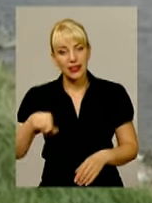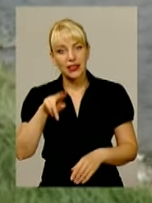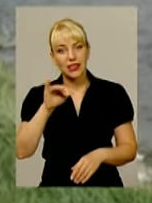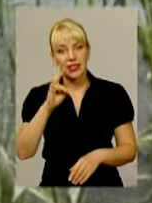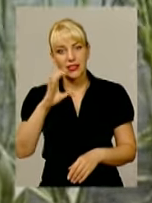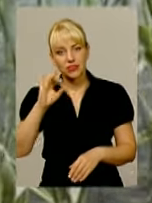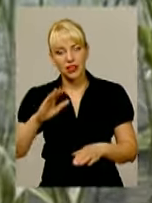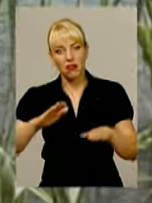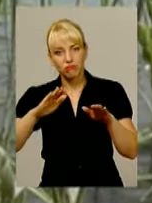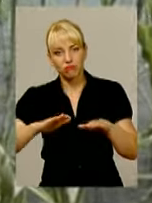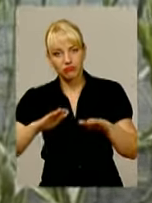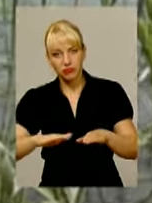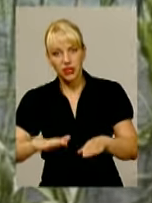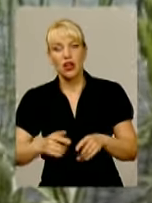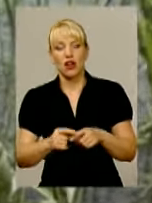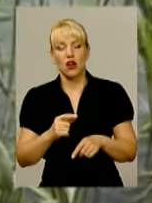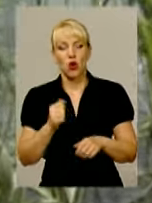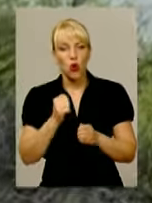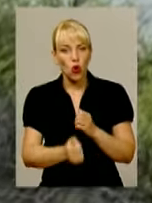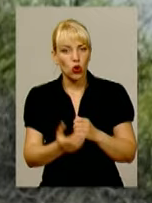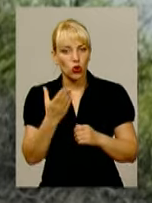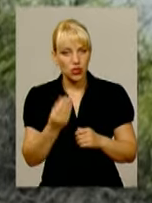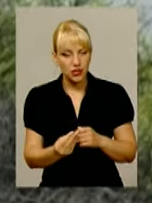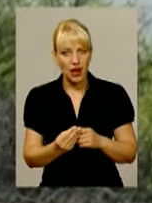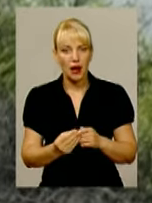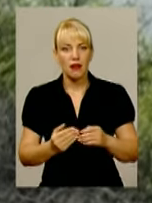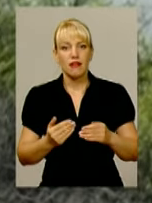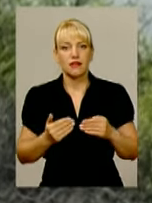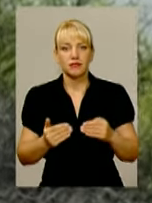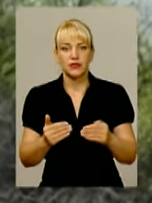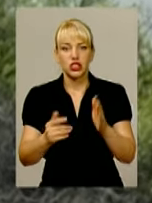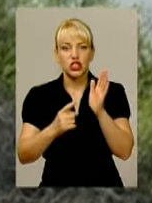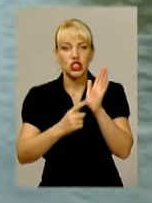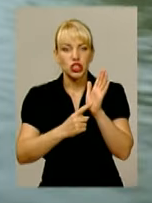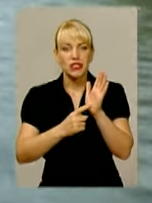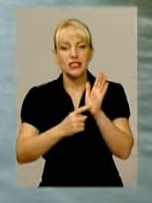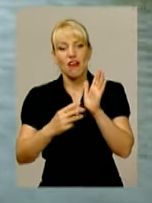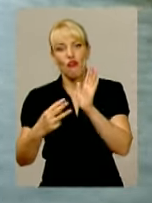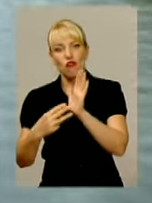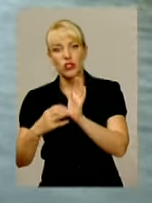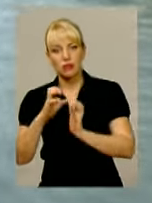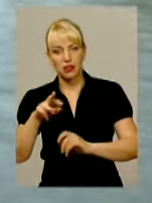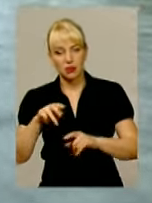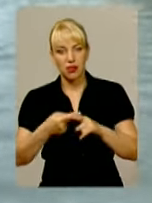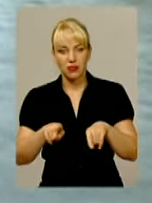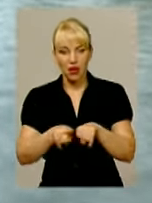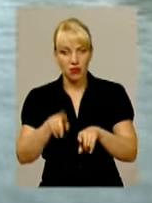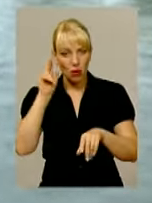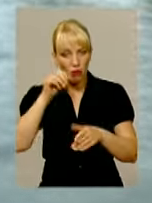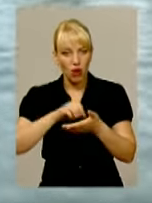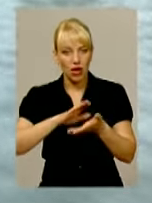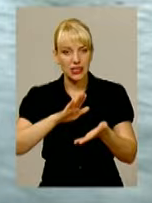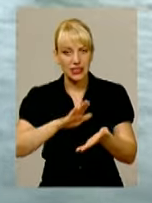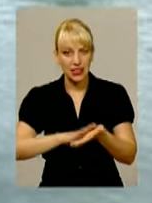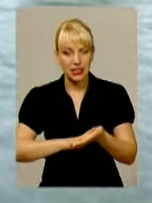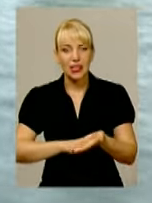суттєвіше. Кожного дня найбільша річка області міліє приблизно на 6-8 сантиметрів. Такі показники зафіксували у районі села Устя,